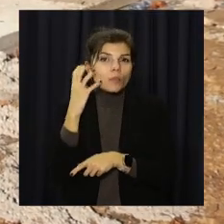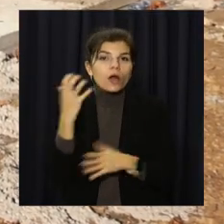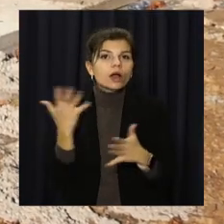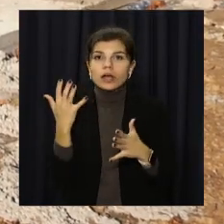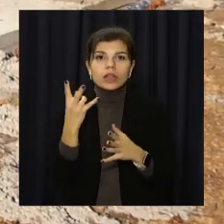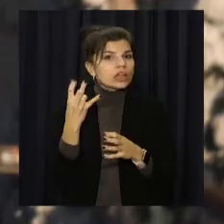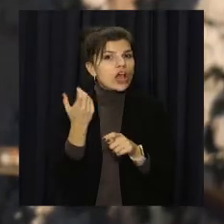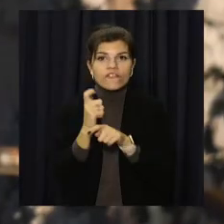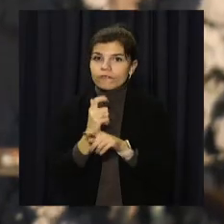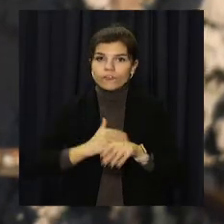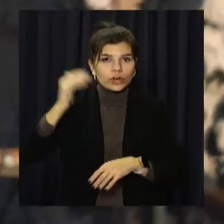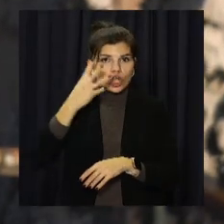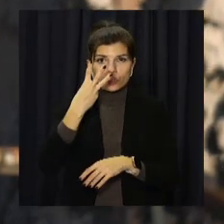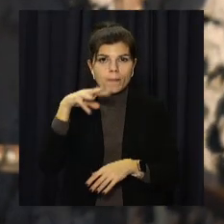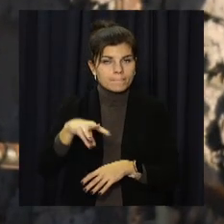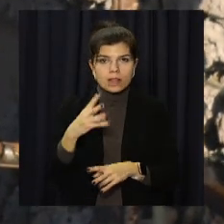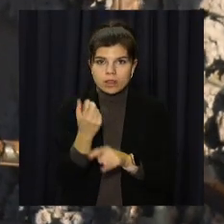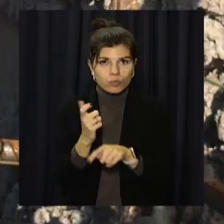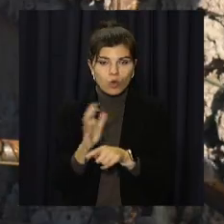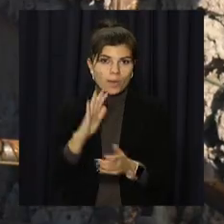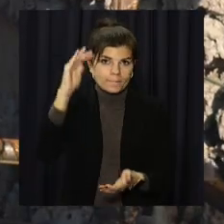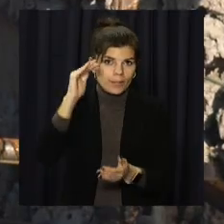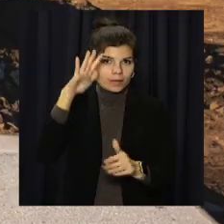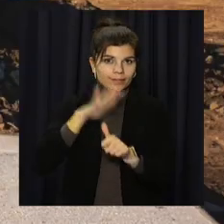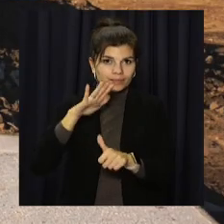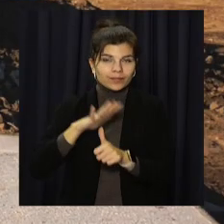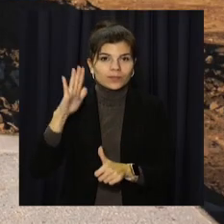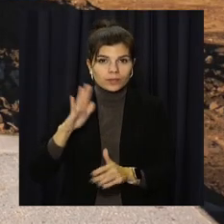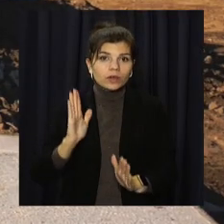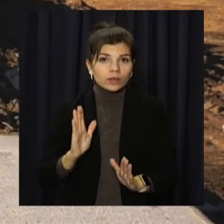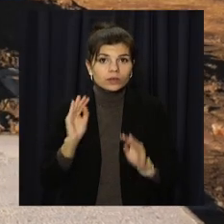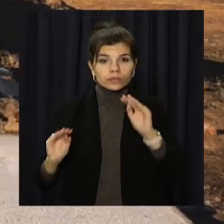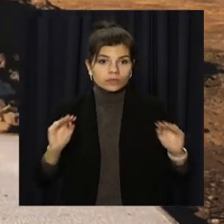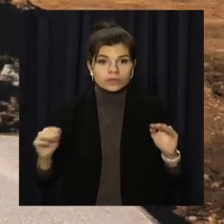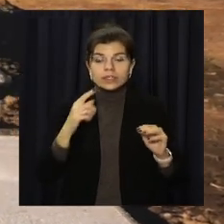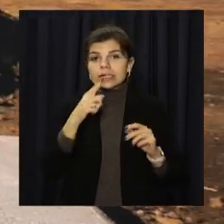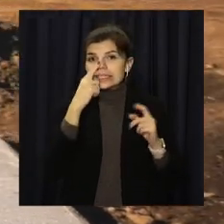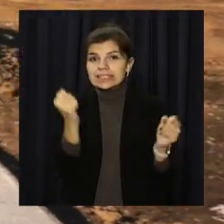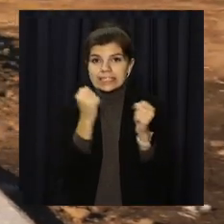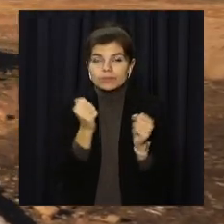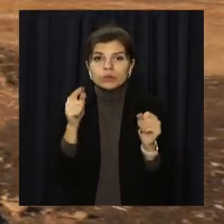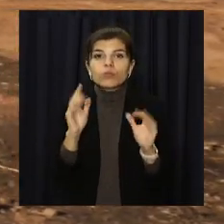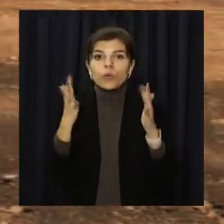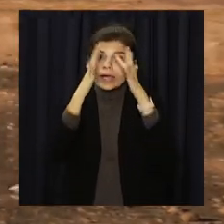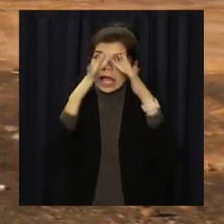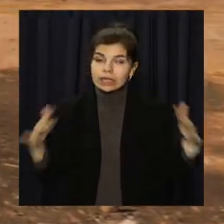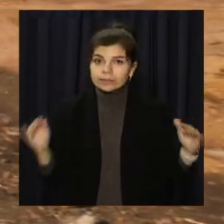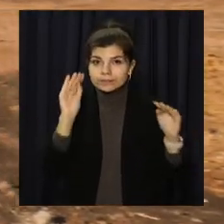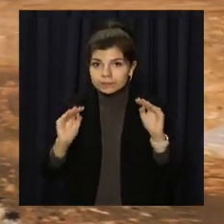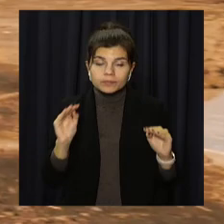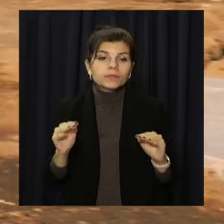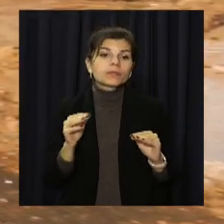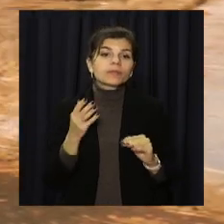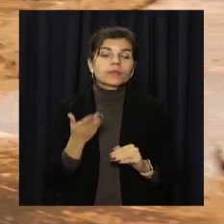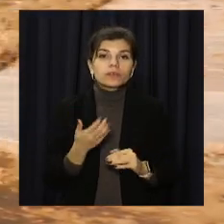вище трьох метрів. Сад розіб'ють поблизу фестивального майданчика. Зі сценою взимку там встановлюватимуть ялинку. Уздовж